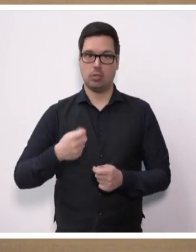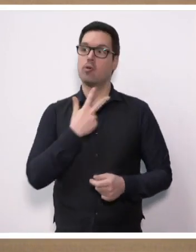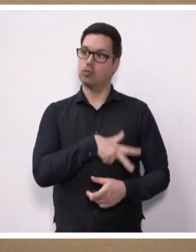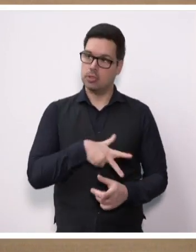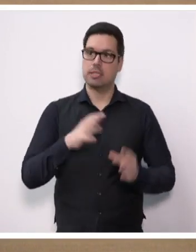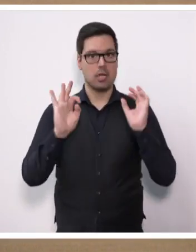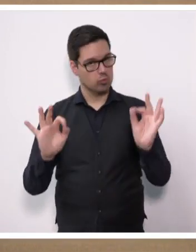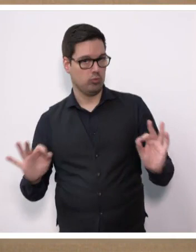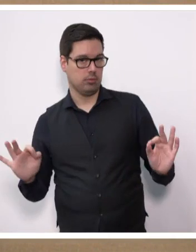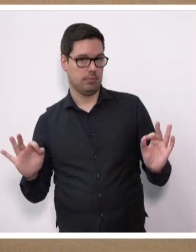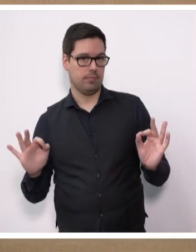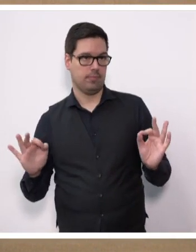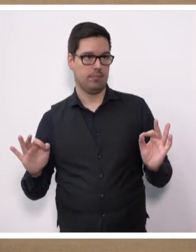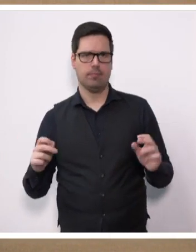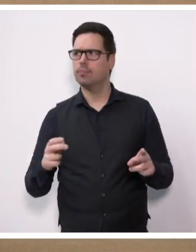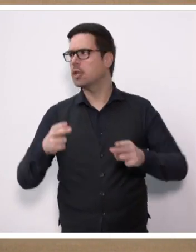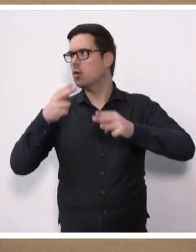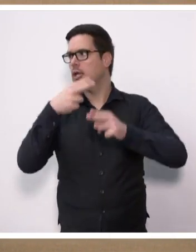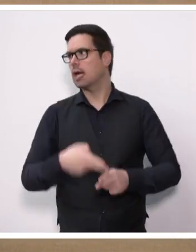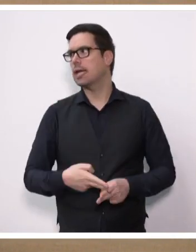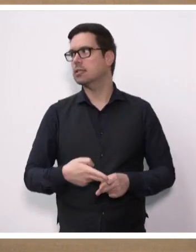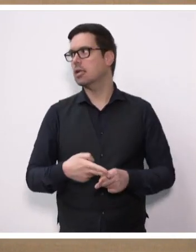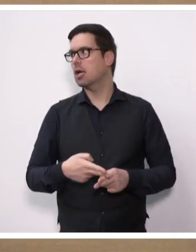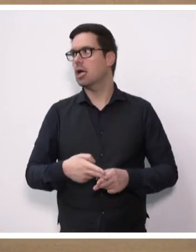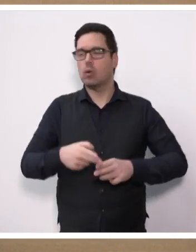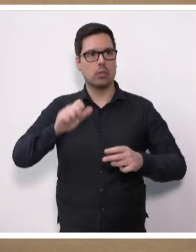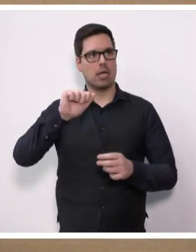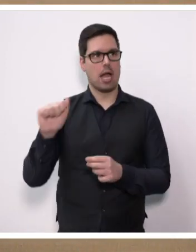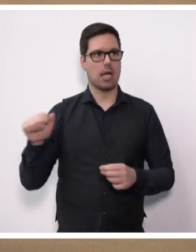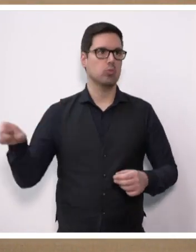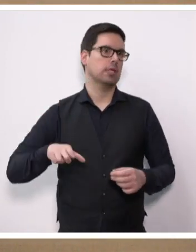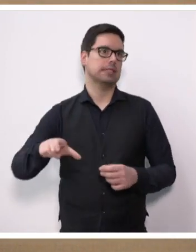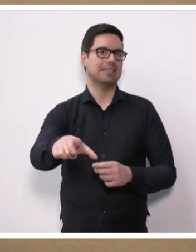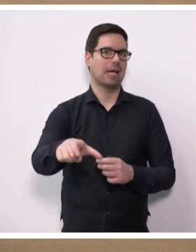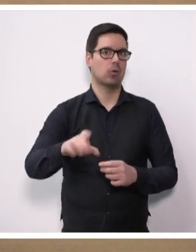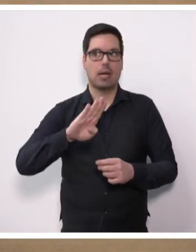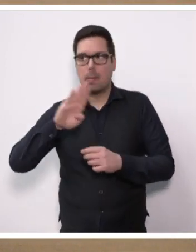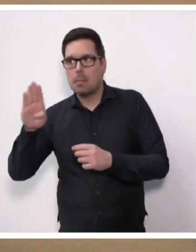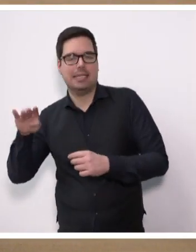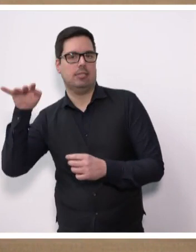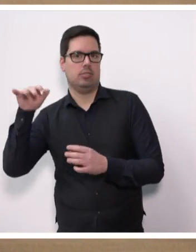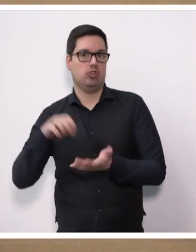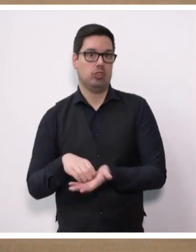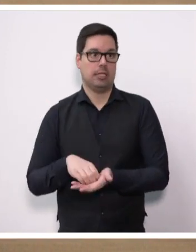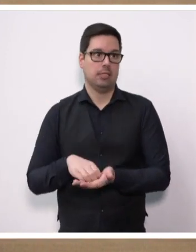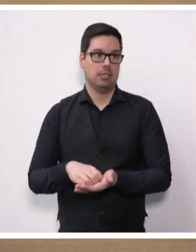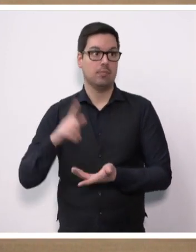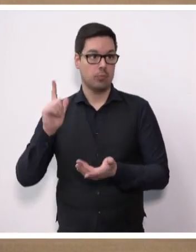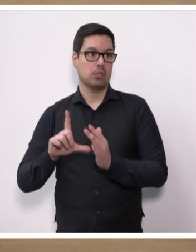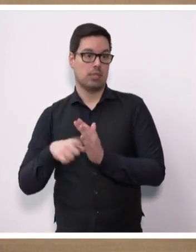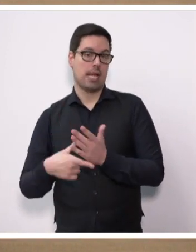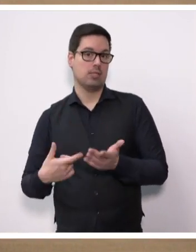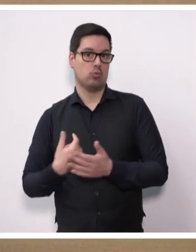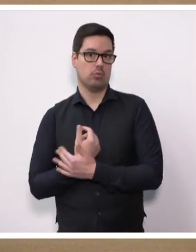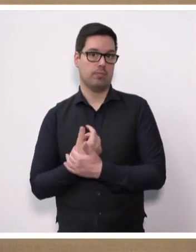ist. Denn auch die Rentnerin, deren Haus direkt an der Ahr, der Saar oder der Plies steht, muss sich eine solche Versicherung leisten können.